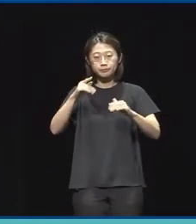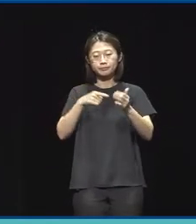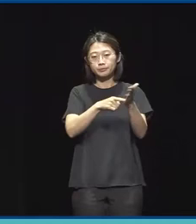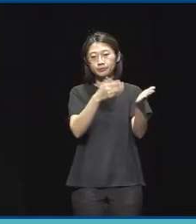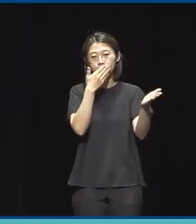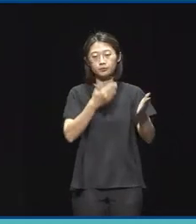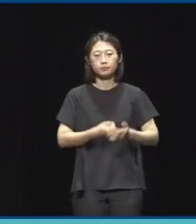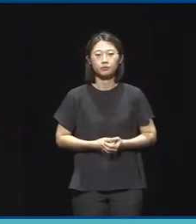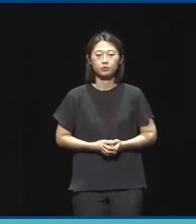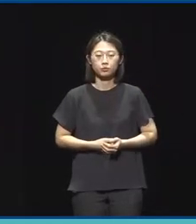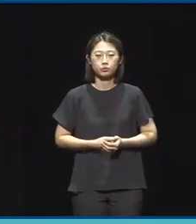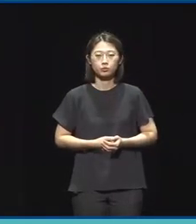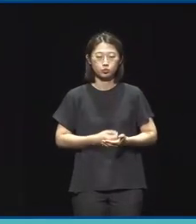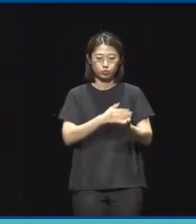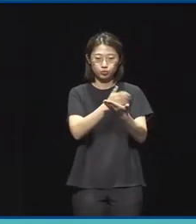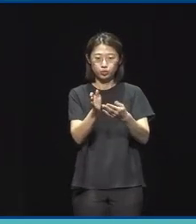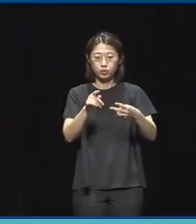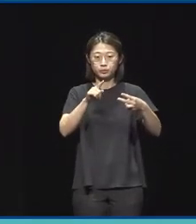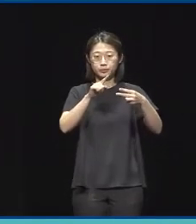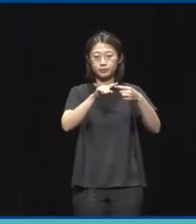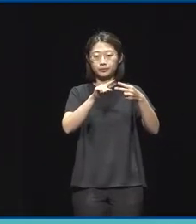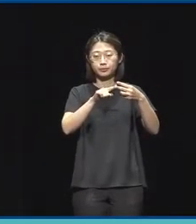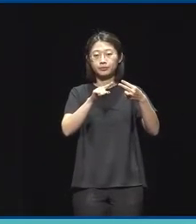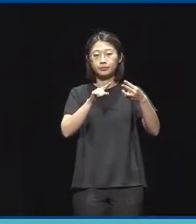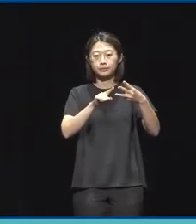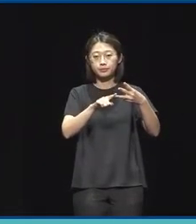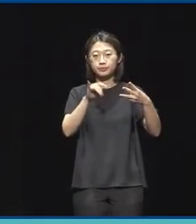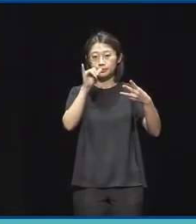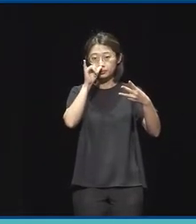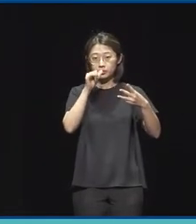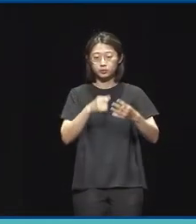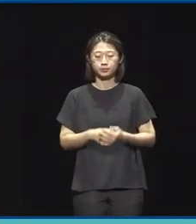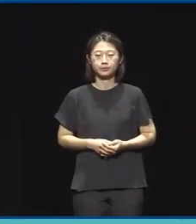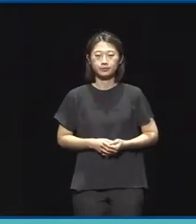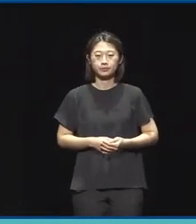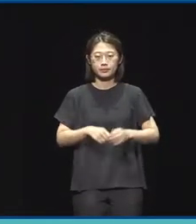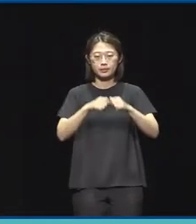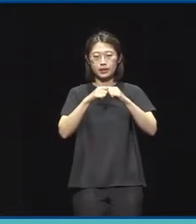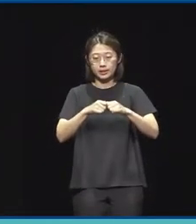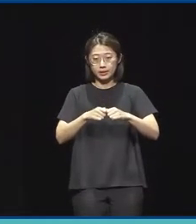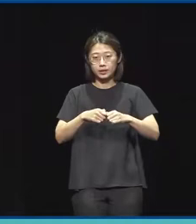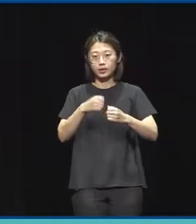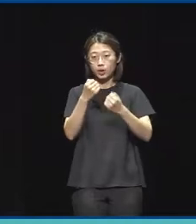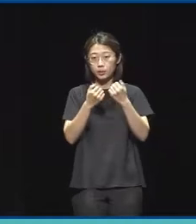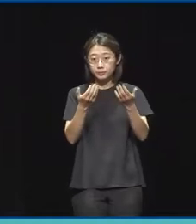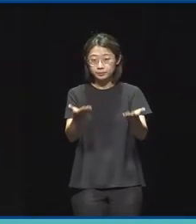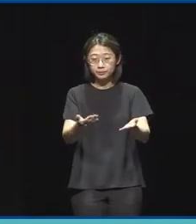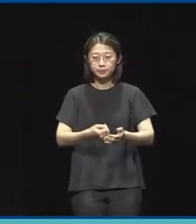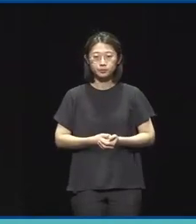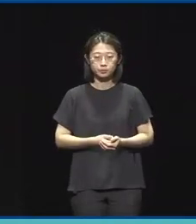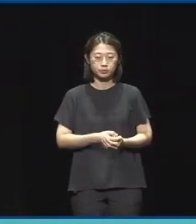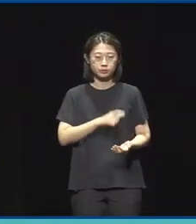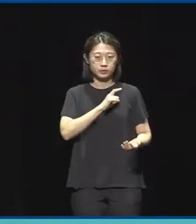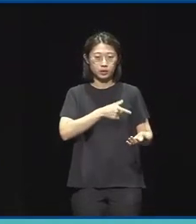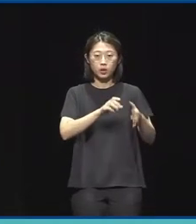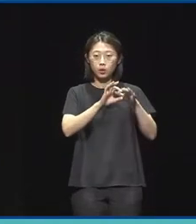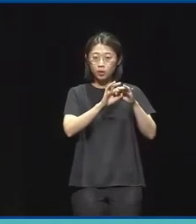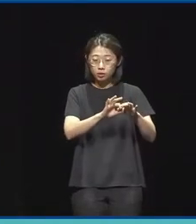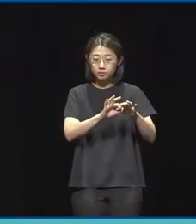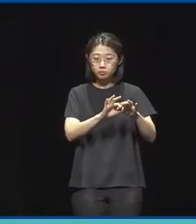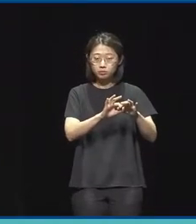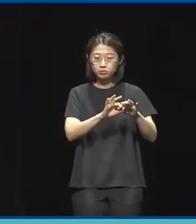그리고 지원 유형이 세 가지로 되어 있는데요. 유형은 뒤에서 자세히 설명드리겠지만 자격 요건과는